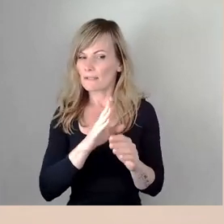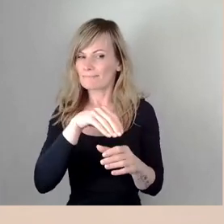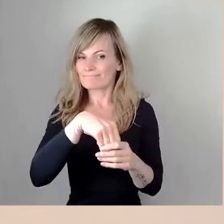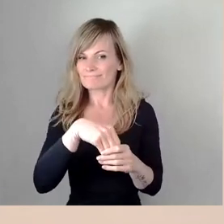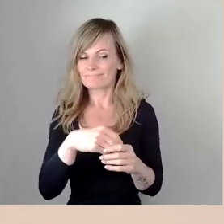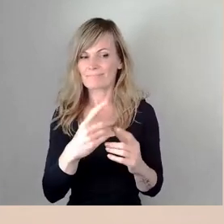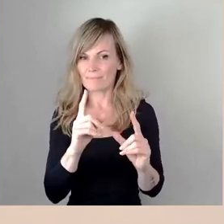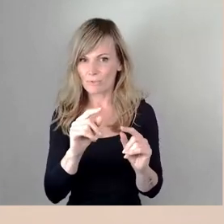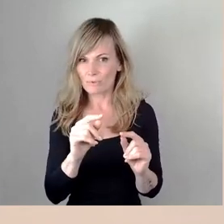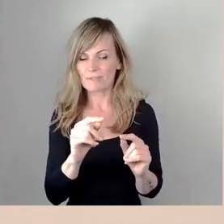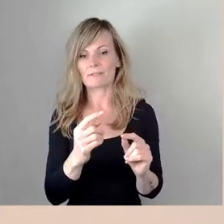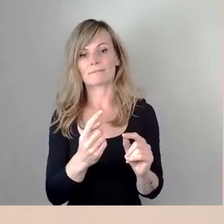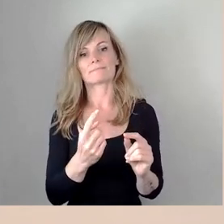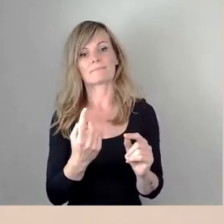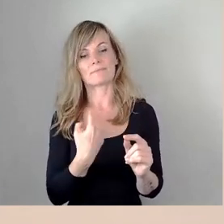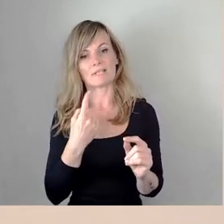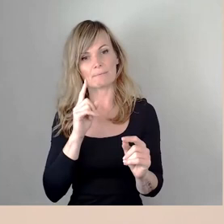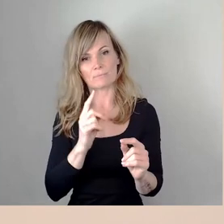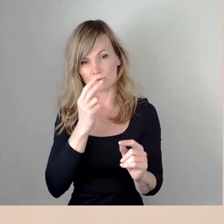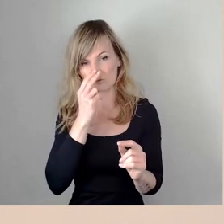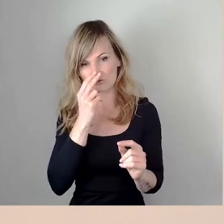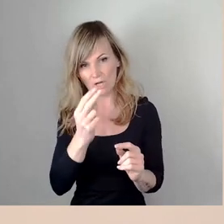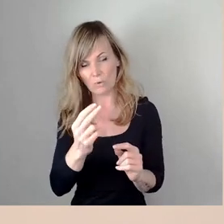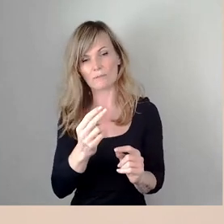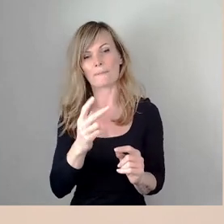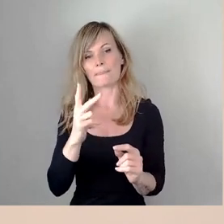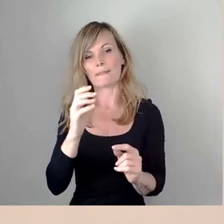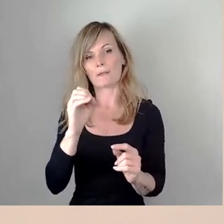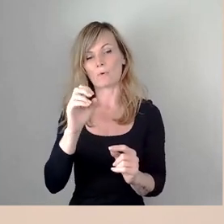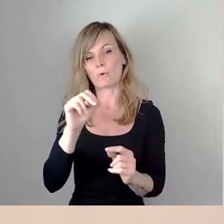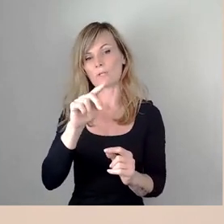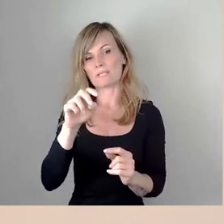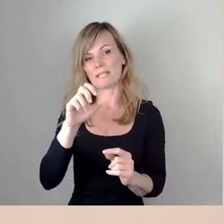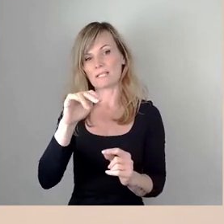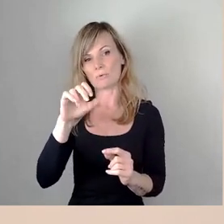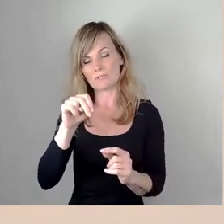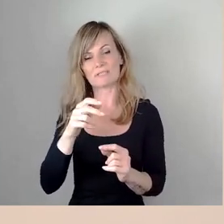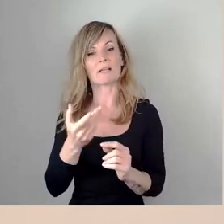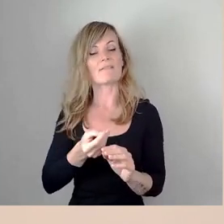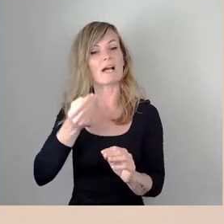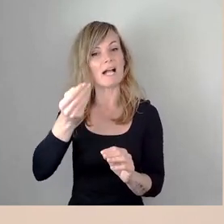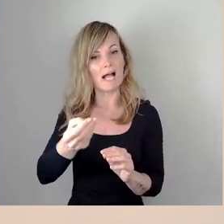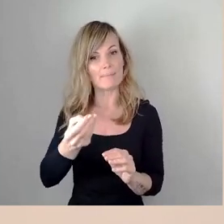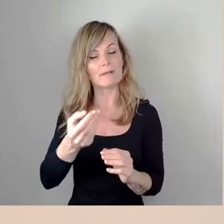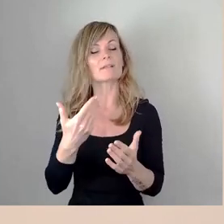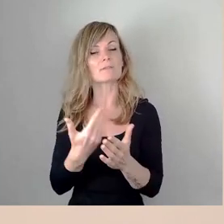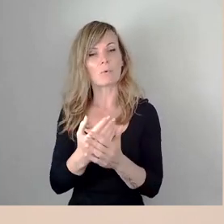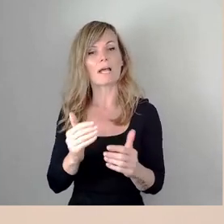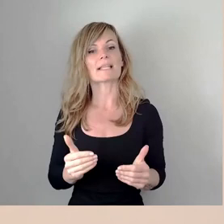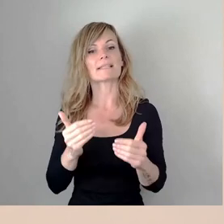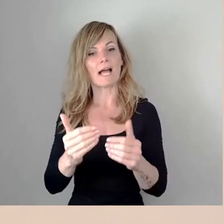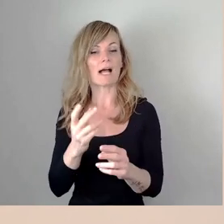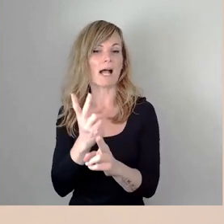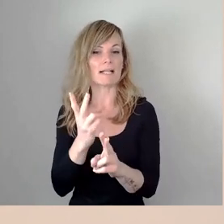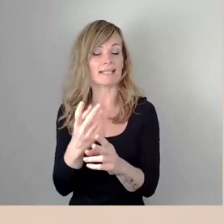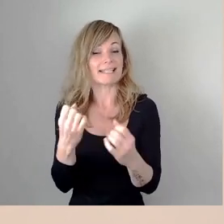dass hier über eine Konzessionsvergabe eine nachhaltige Sicherung dieser Veranstaltung